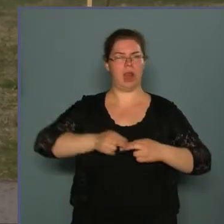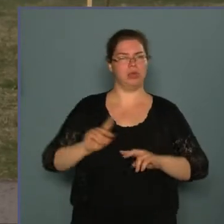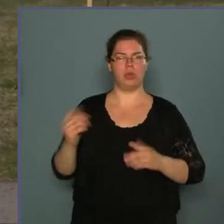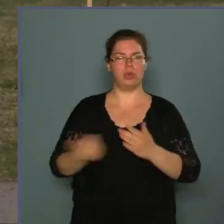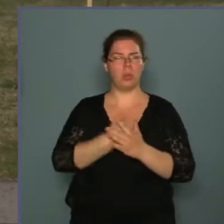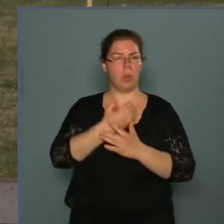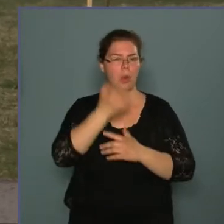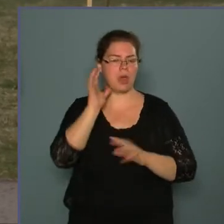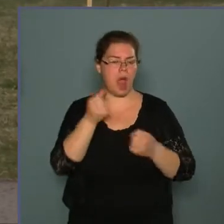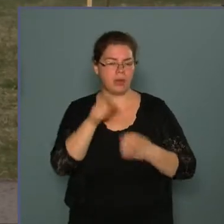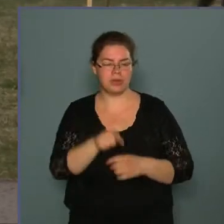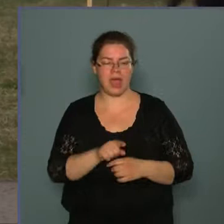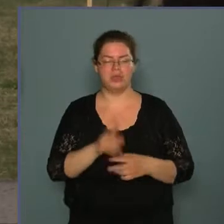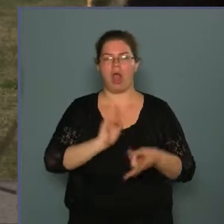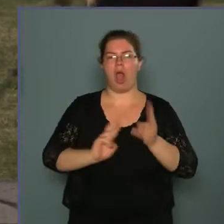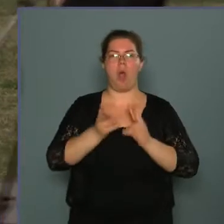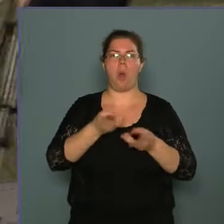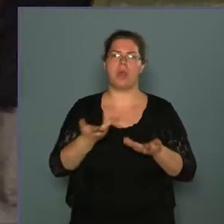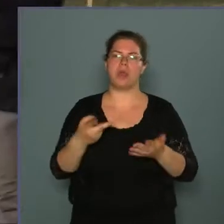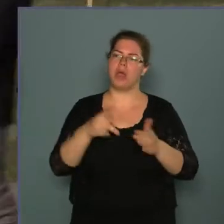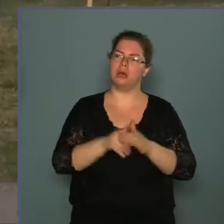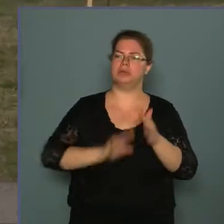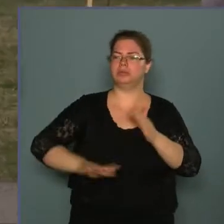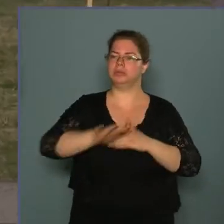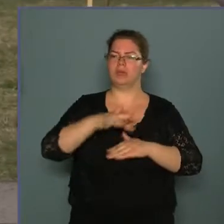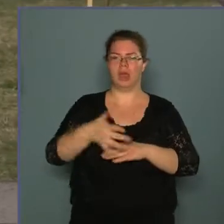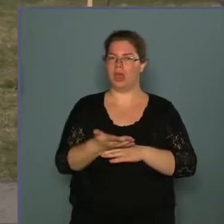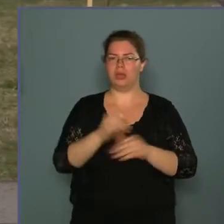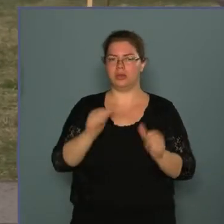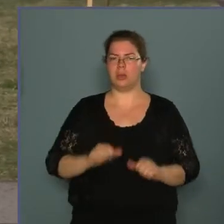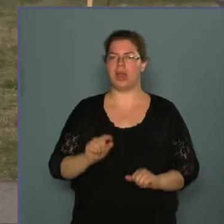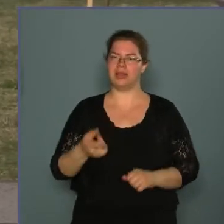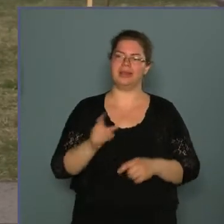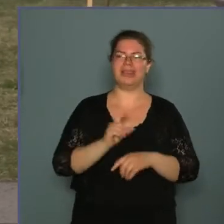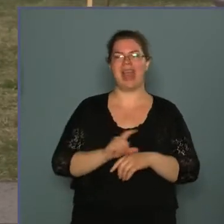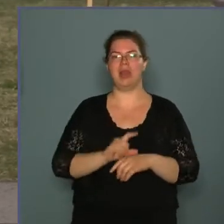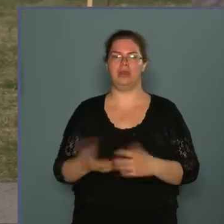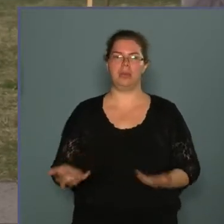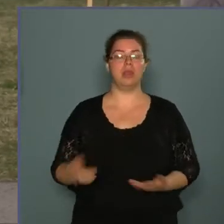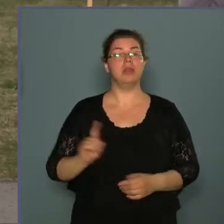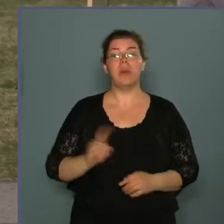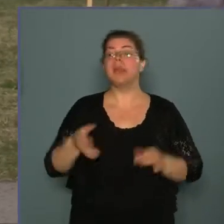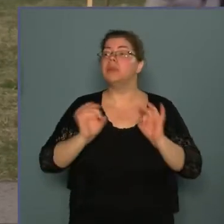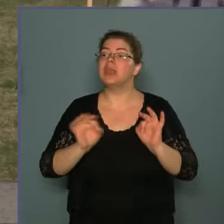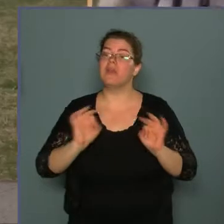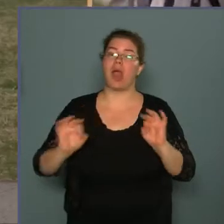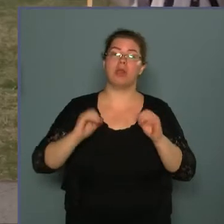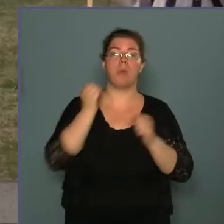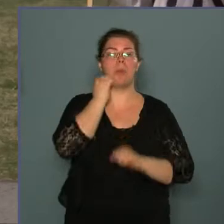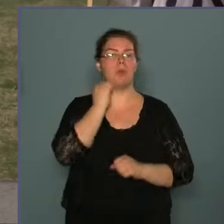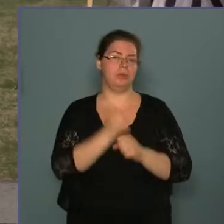az új alkotást, ahogyan a köztévi szobrácsat egészét sem az elhibázott, hanem a kiváló munkák felől szeretjük